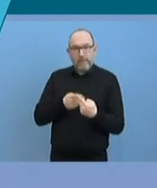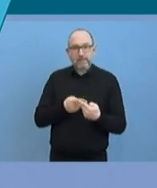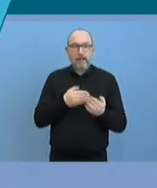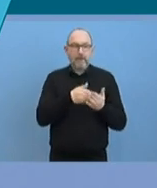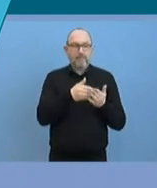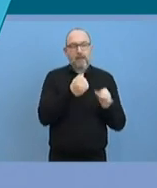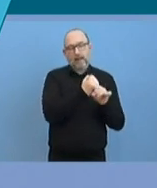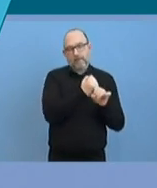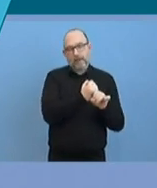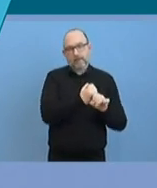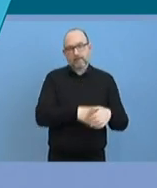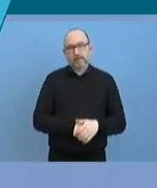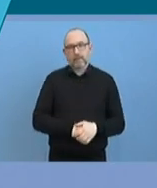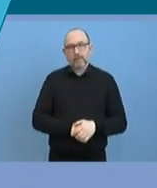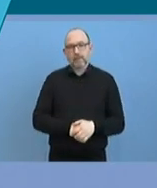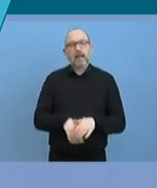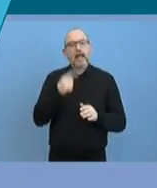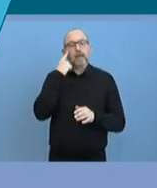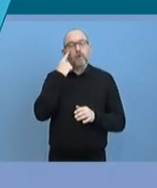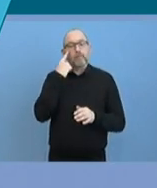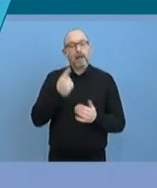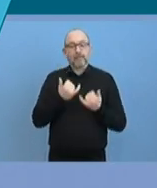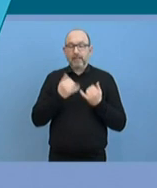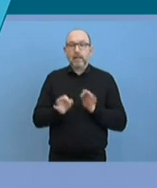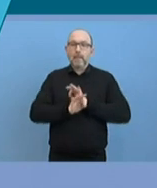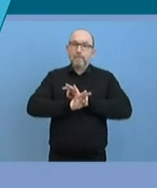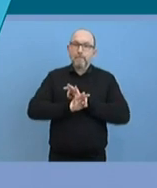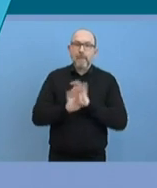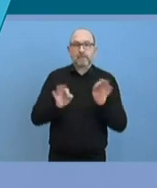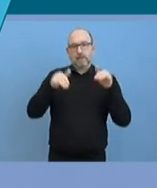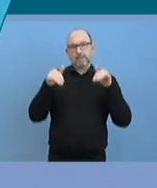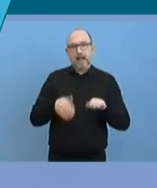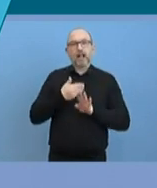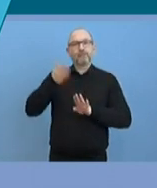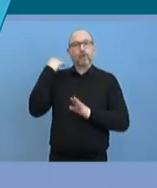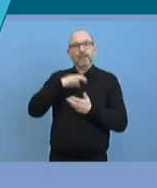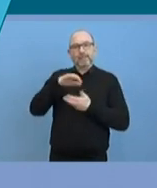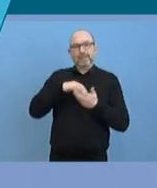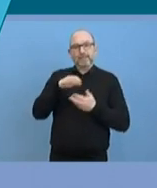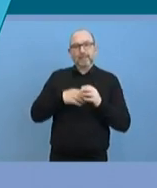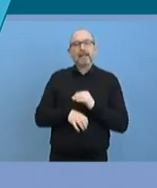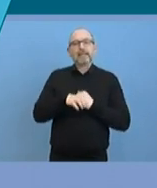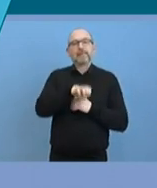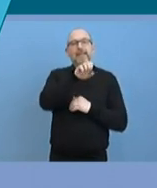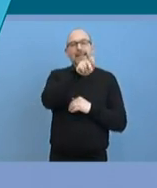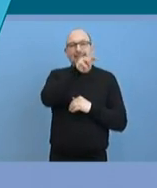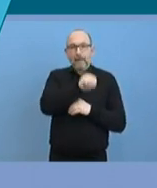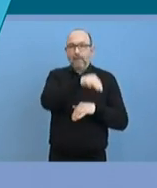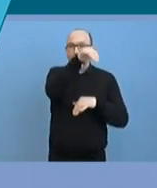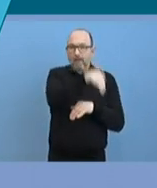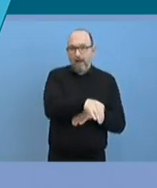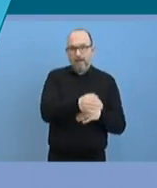heute glücklicherweise besser aufgestellt als in früheren Krisen, weil es den schlagkräftigen ESM gibt. Und falls es